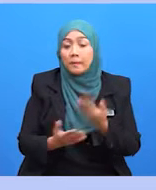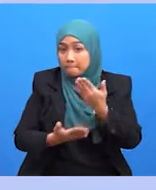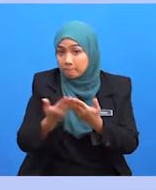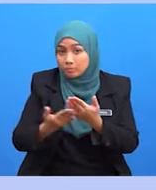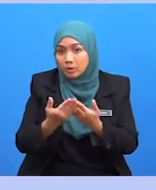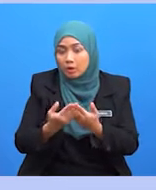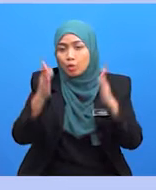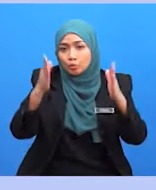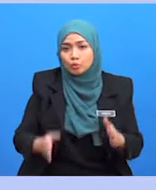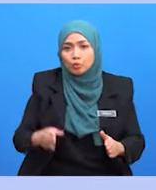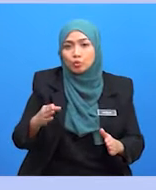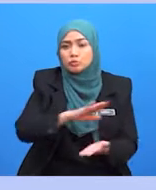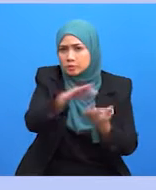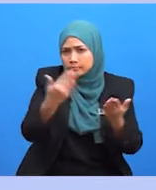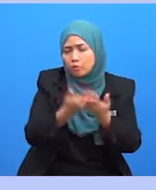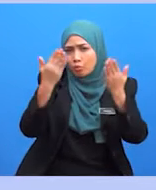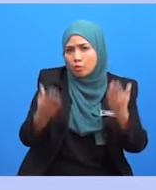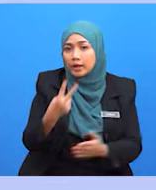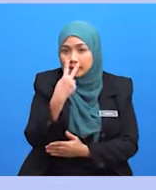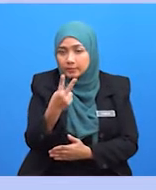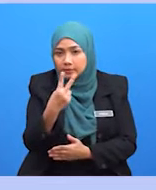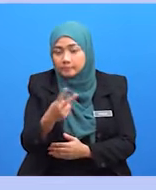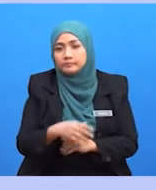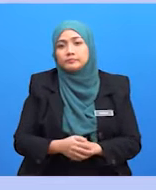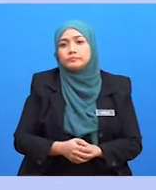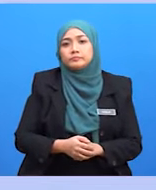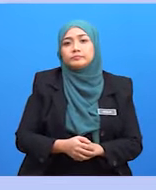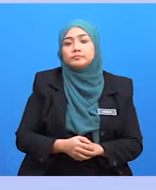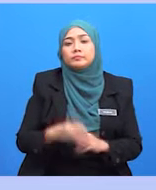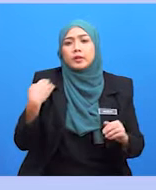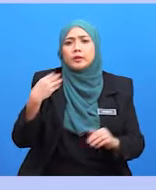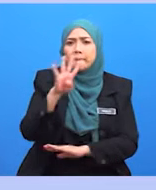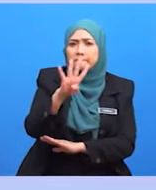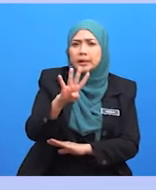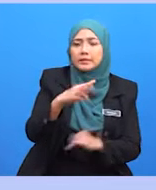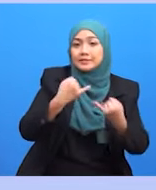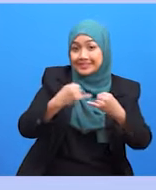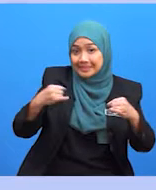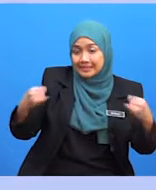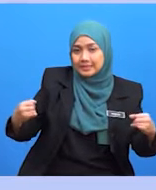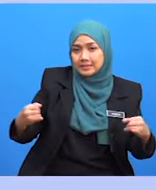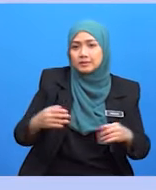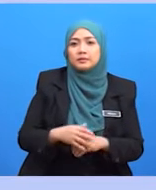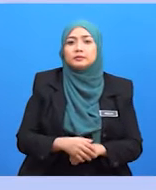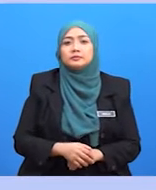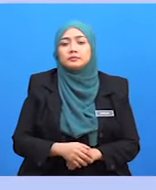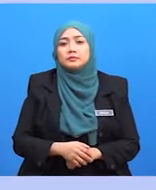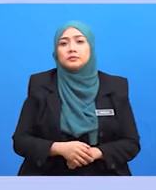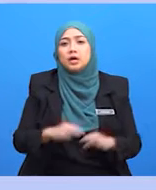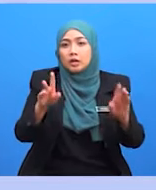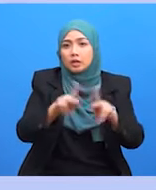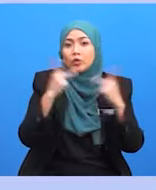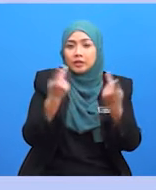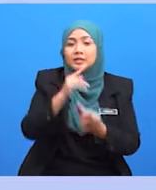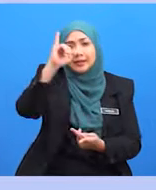perbadanan. Font ini boleh didapati dalam empat versi berlainan yang tertiri daripada keluarga font yang